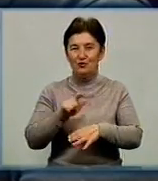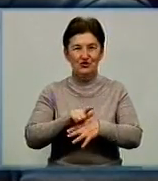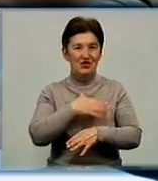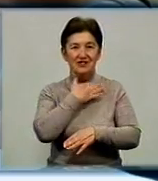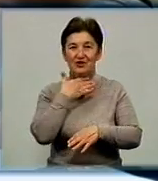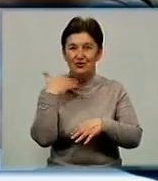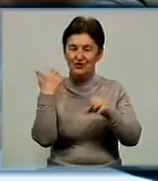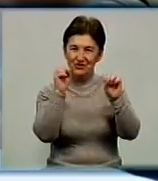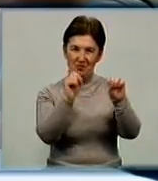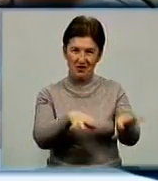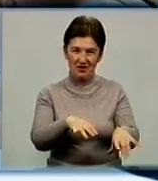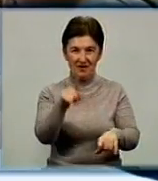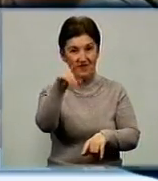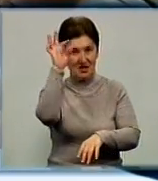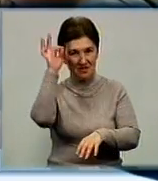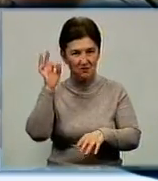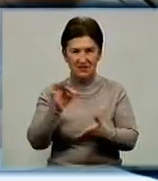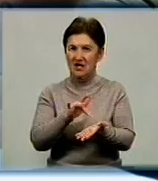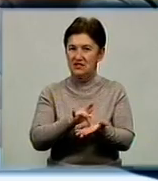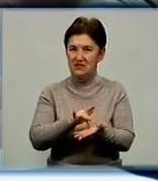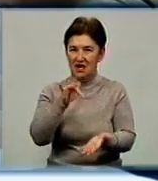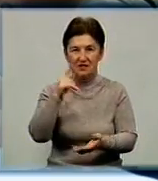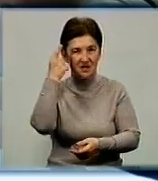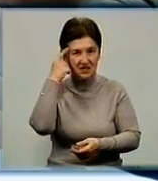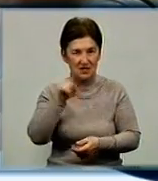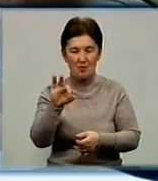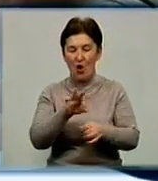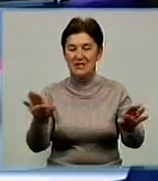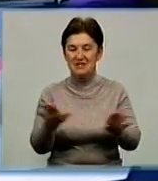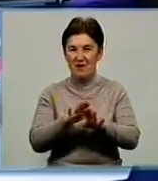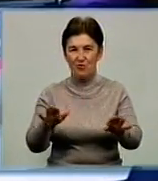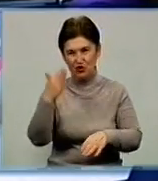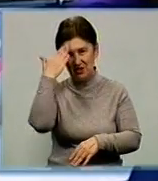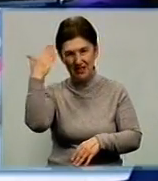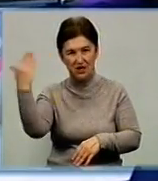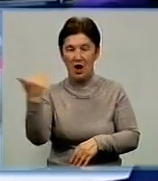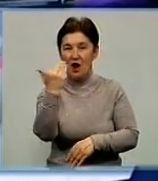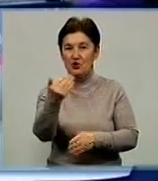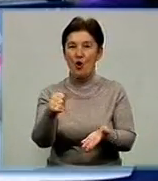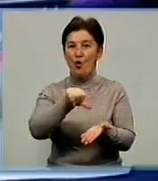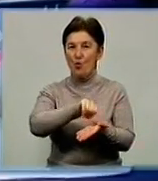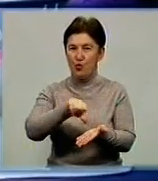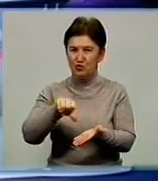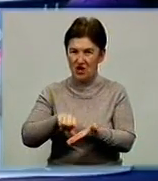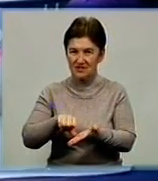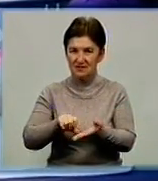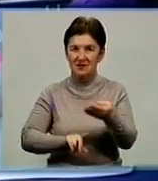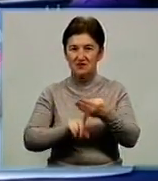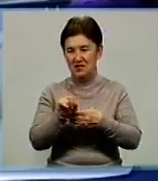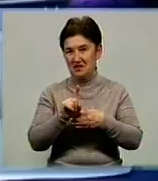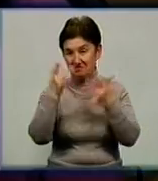покидати». У німецькому центрі та школі, де Влад навчався, знали про співвичий талант хлопця. Але його участь у телевізійному шоу для них стала